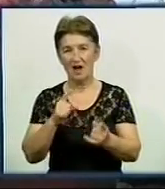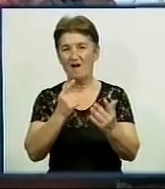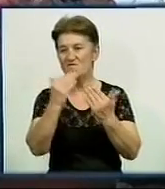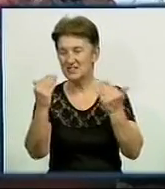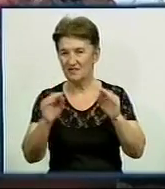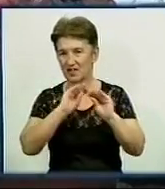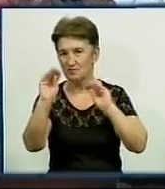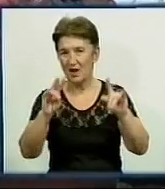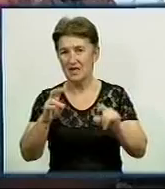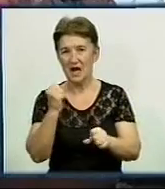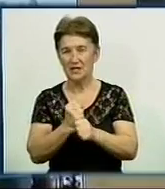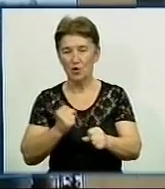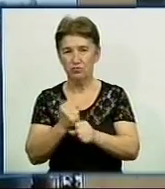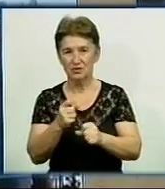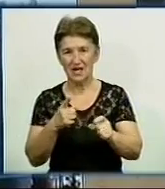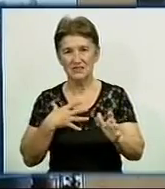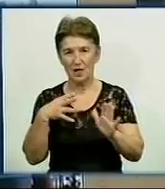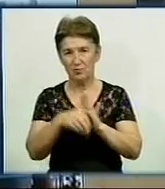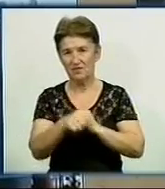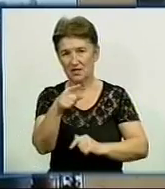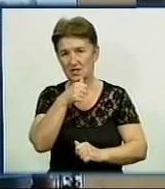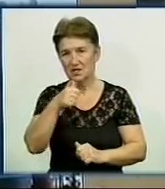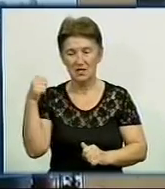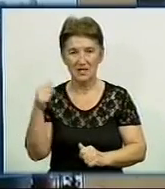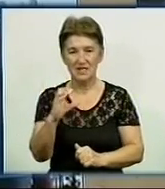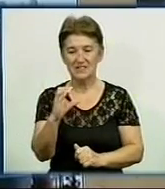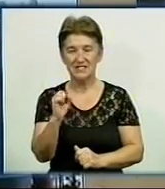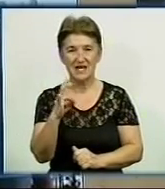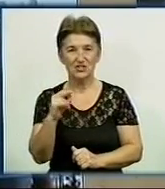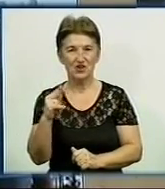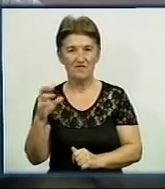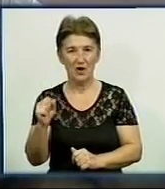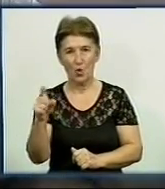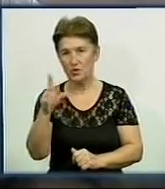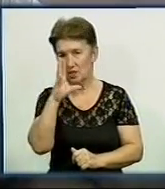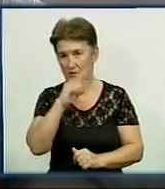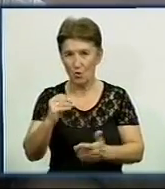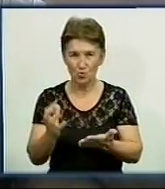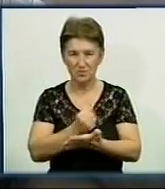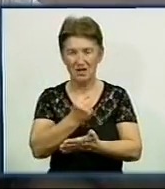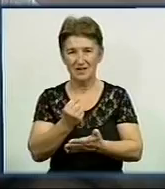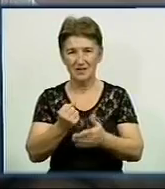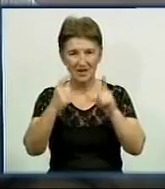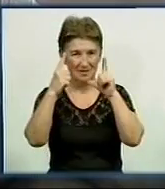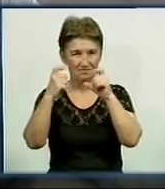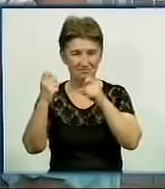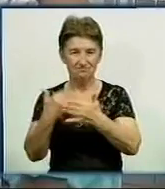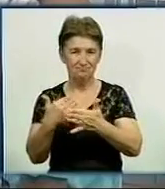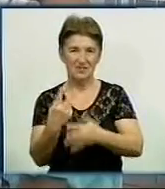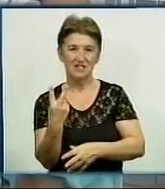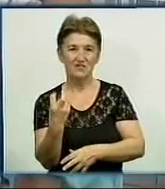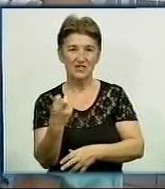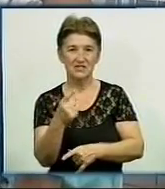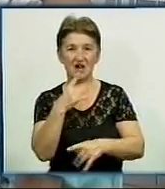сформовані на основі робіт загиблого торік героя Сергія Сєнчева. На сході він встиг зробити більше двох тисяч світлин. Їх надала